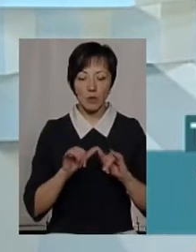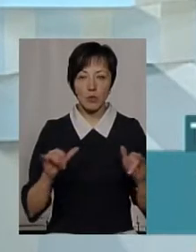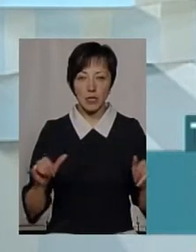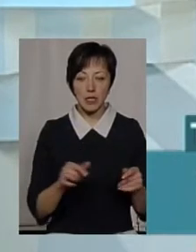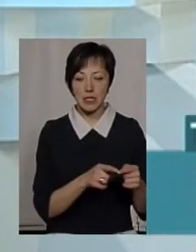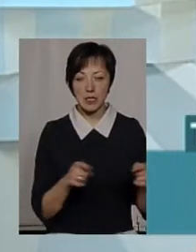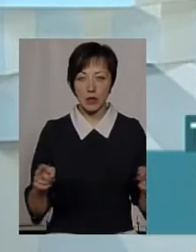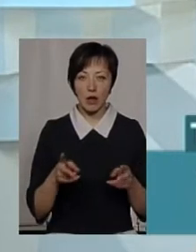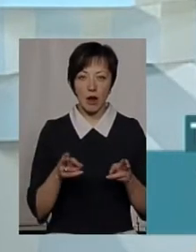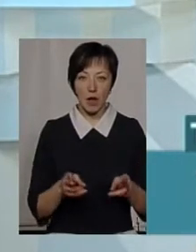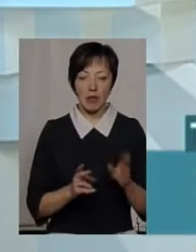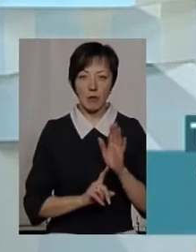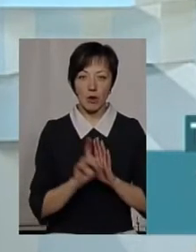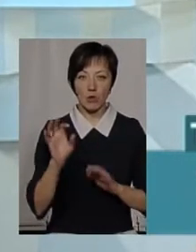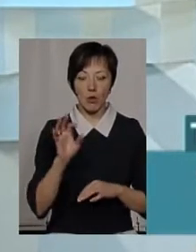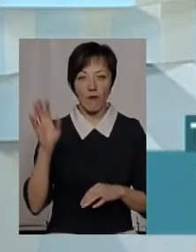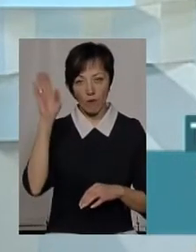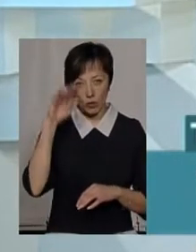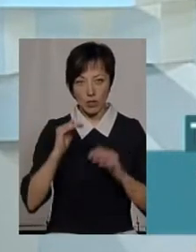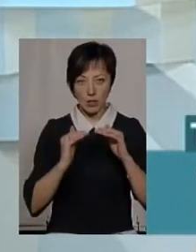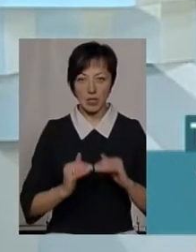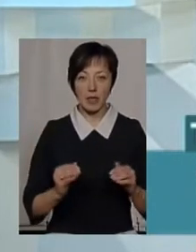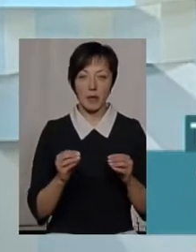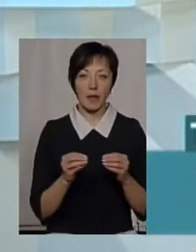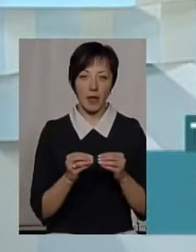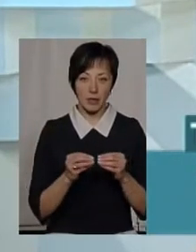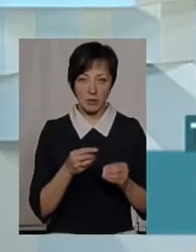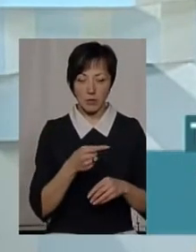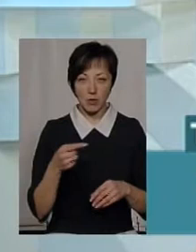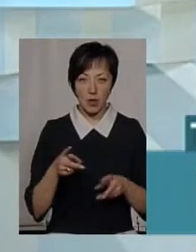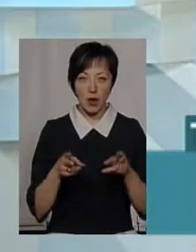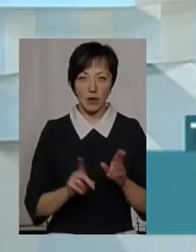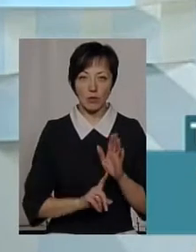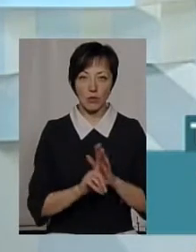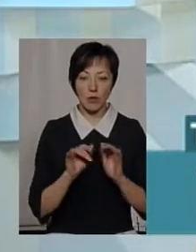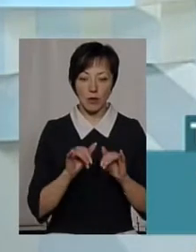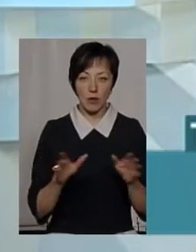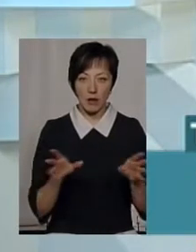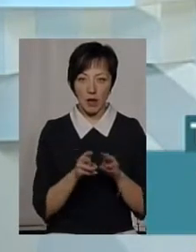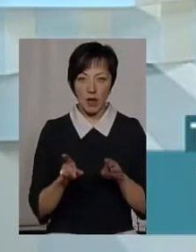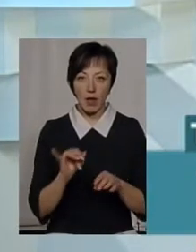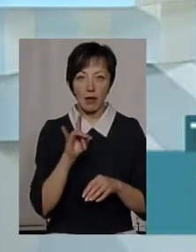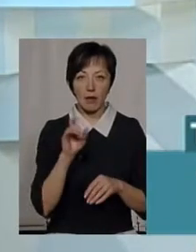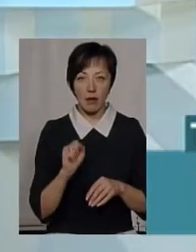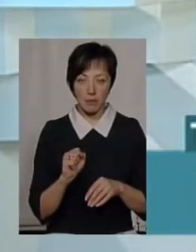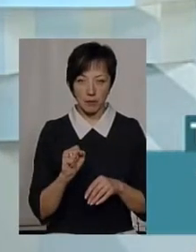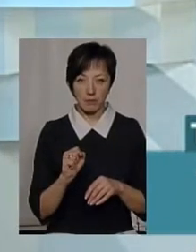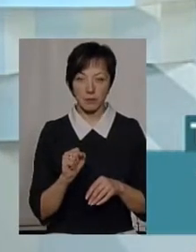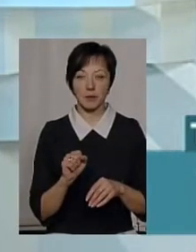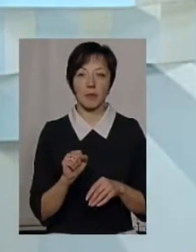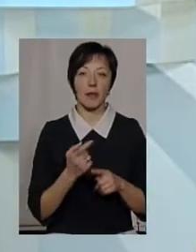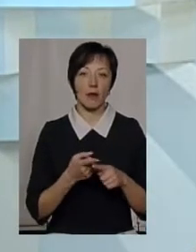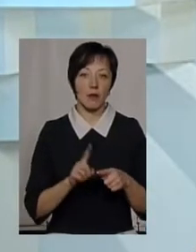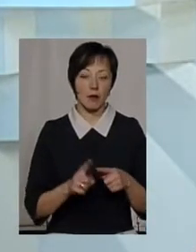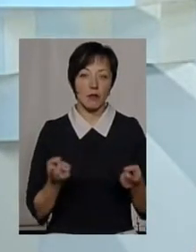циклу раків. Тоді, коли температура води знижується менше 10 градусів по Цельсію, раки починають активно поруватись, то відкладати ікру. В